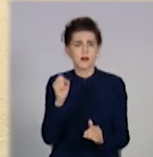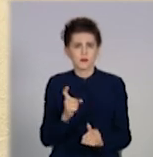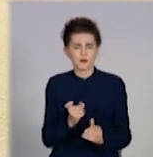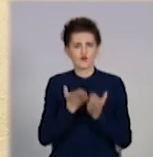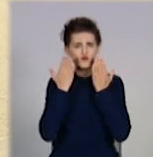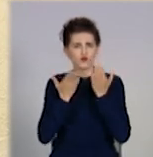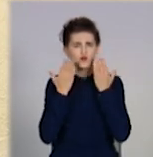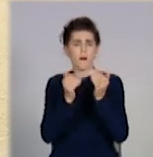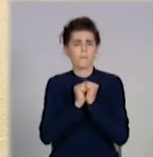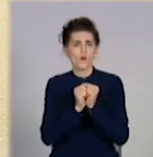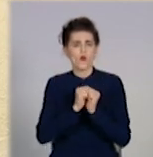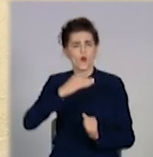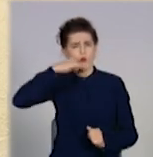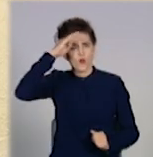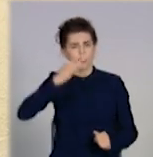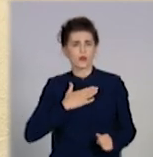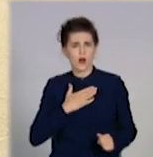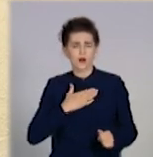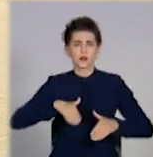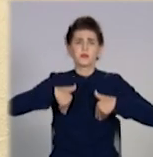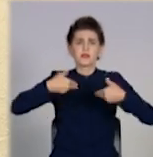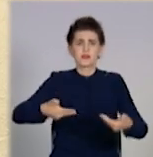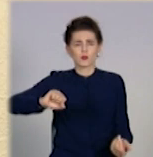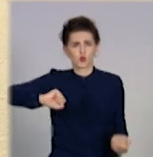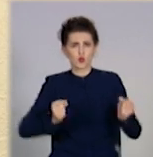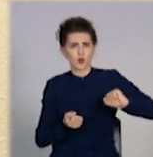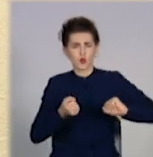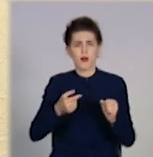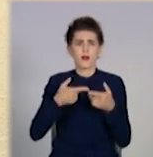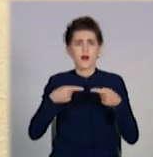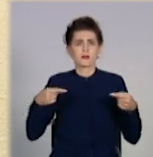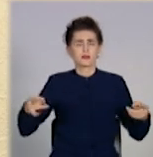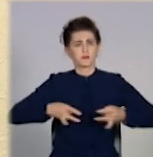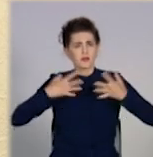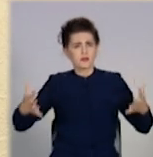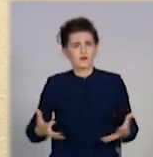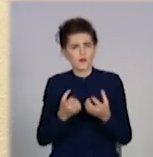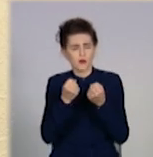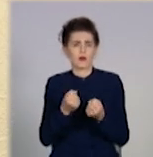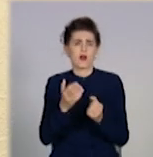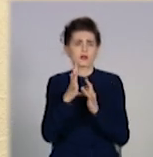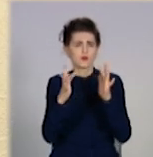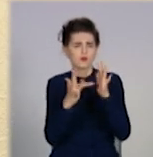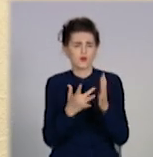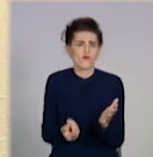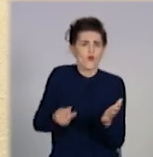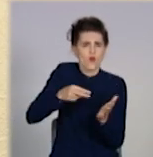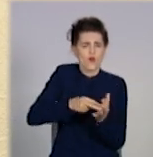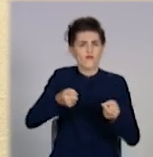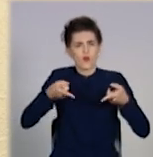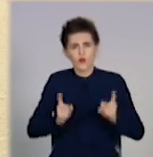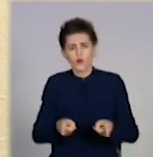«Отче наш», привітати один одного великодними словами «Христос воскрес, моїстина воскрес» і